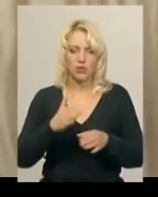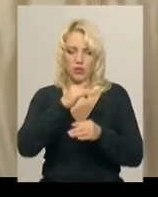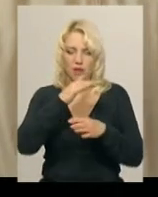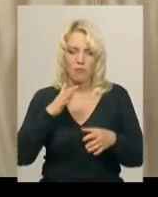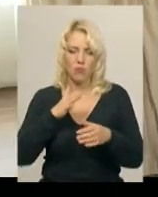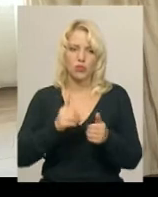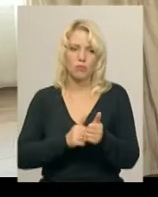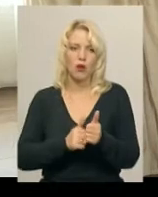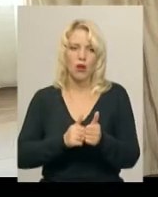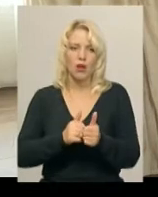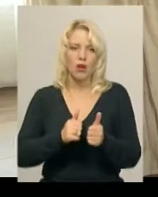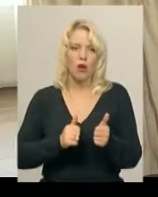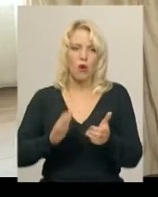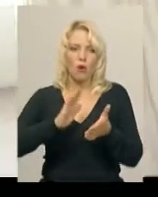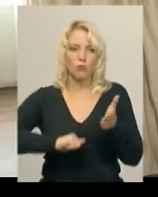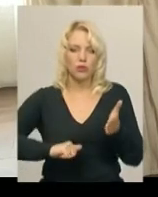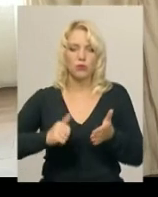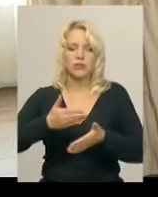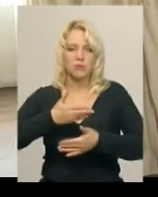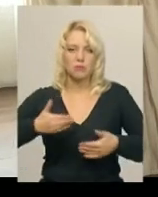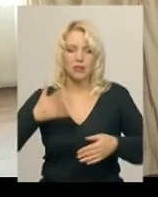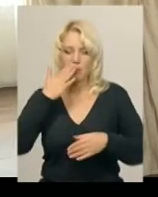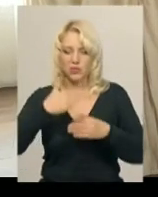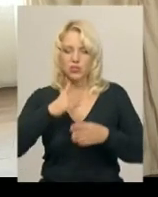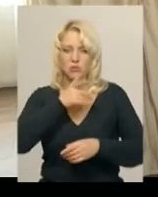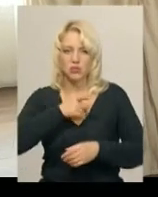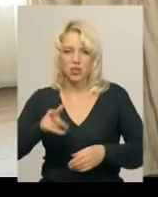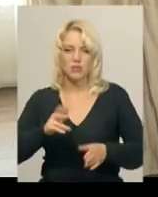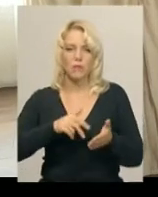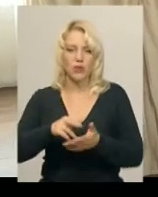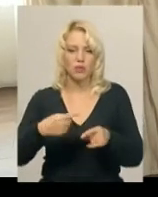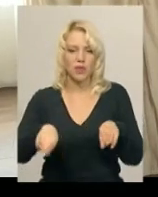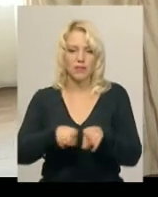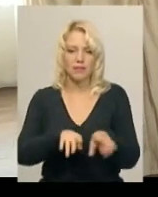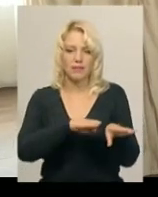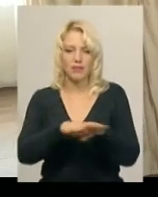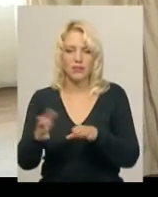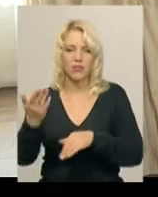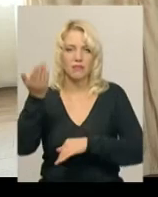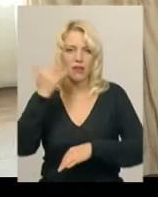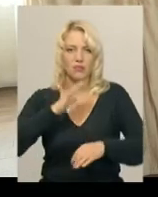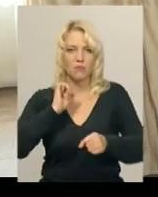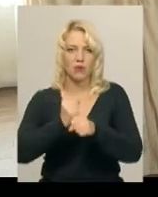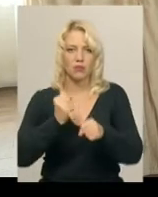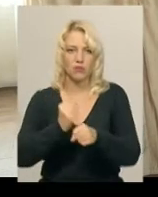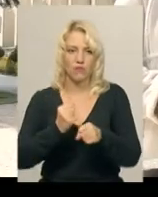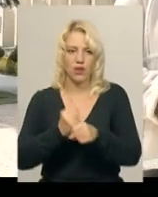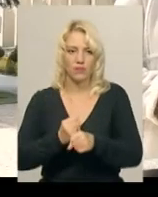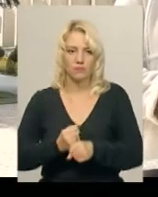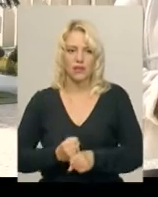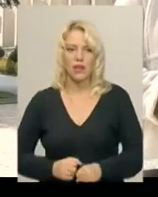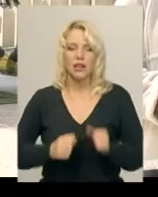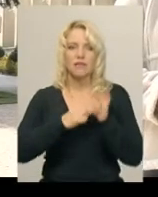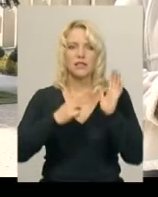можемо оминути. Однак, я запевняю, ближчим часом ми вийдемо на той рівень, якому працювали, і згодно вилекіти допущено не буде.